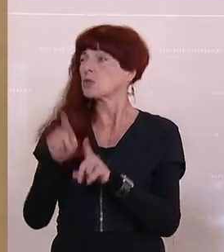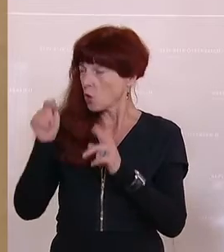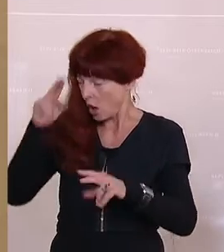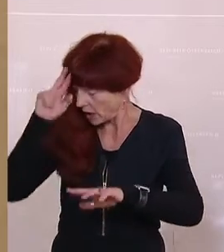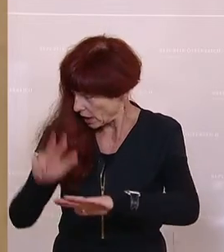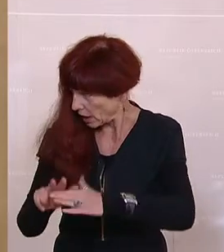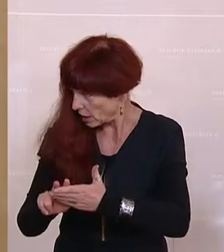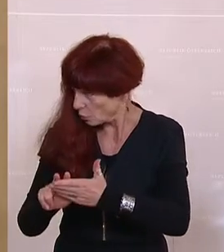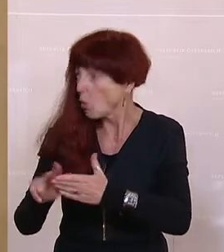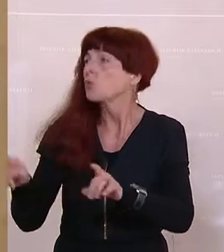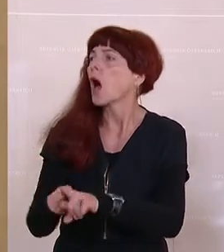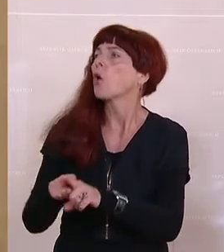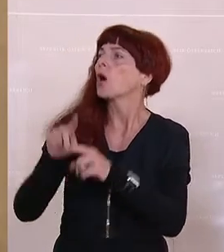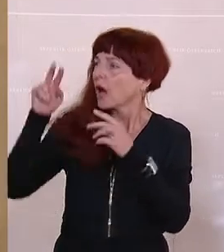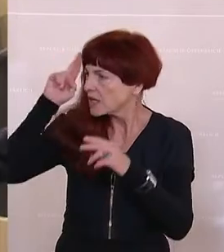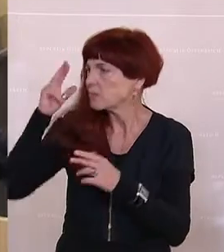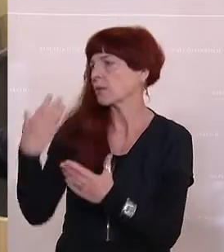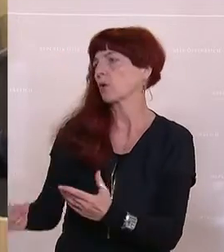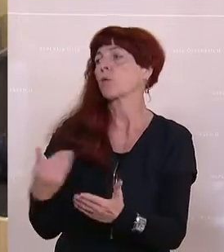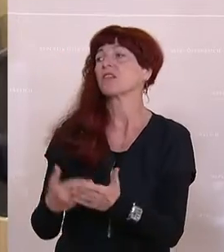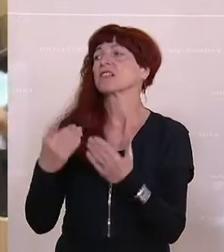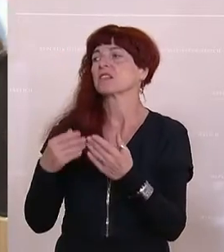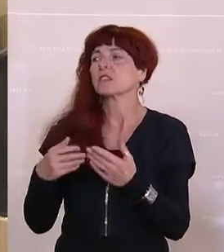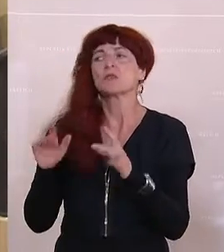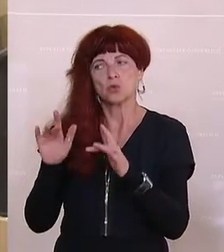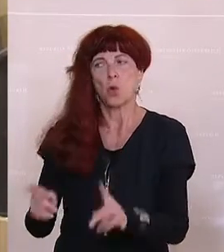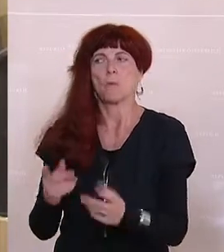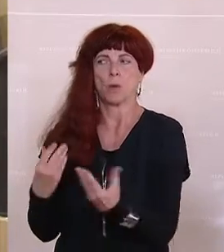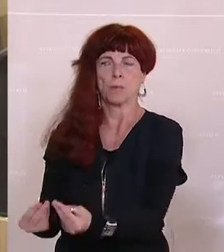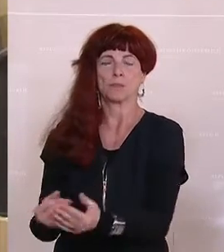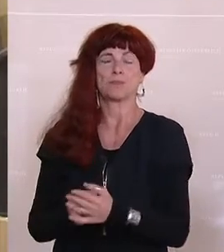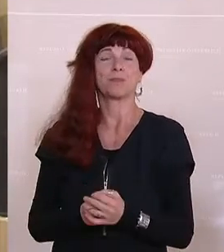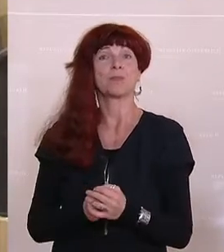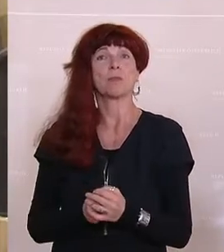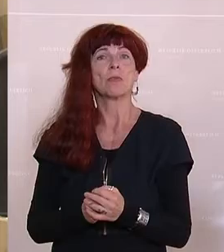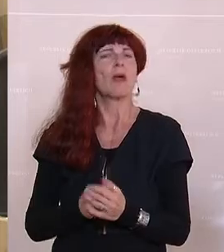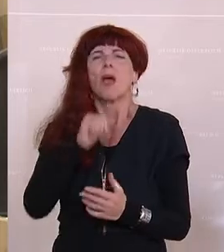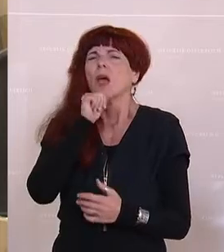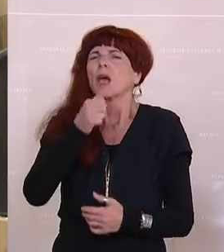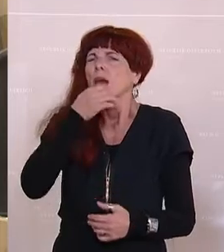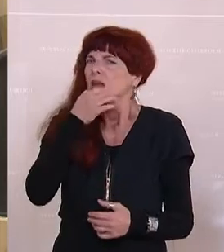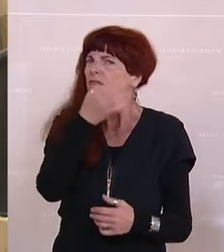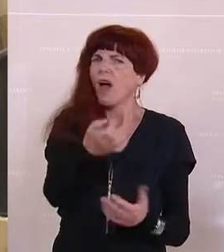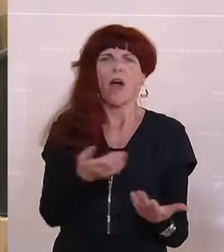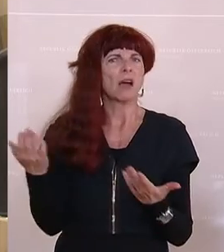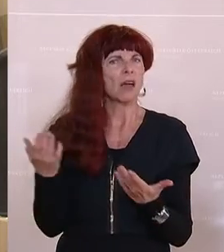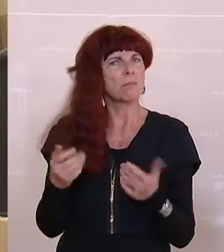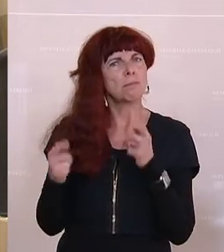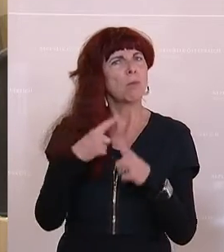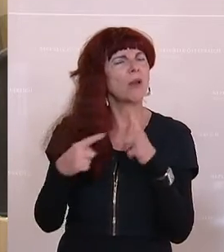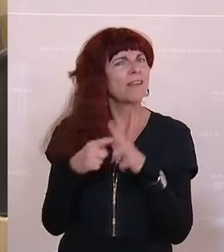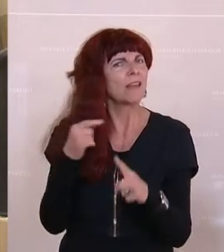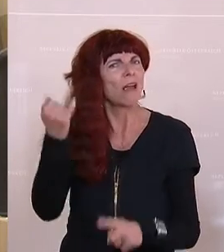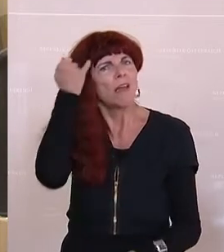den sie auch verdienen. Das ist keine Frage von Politik oder